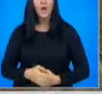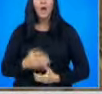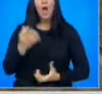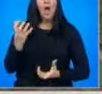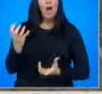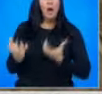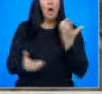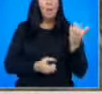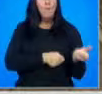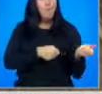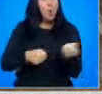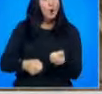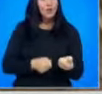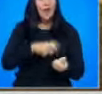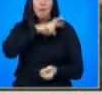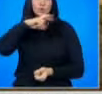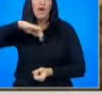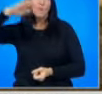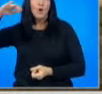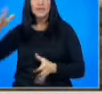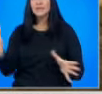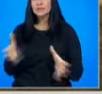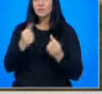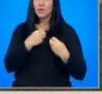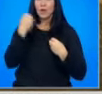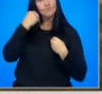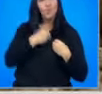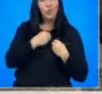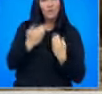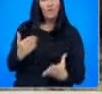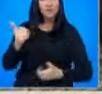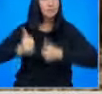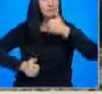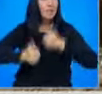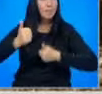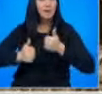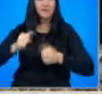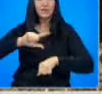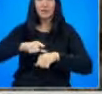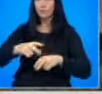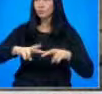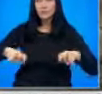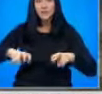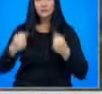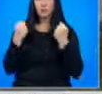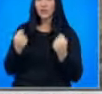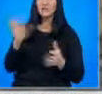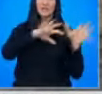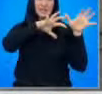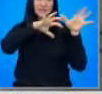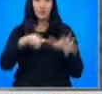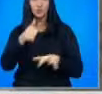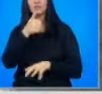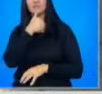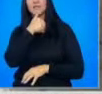Пожарникари, полицаи, планински спасители и доброволци са в надправара с времето. Изирват оцелели след свлачещето в събота на Неаполския